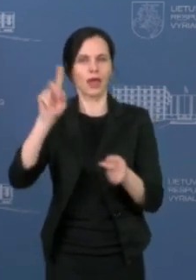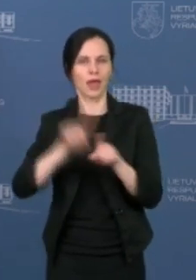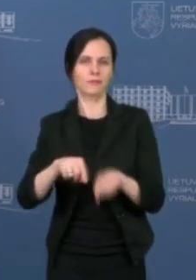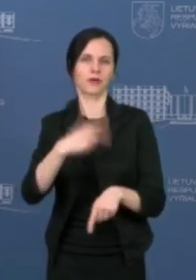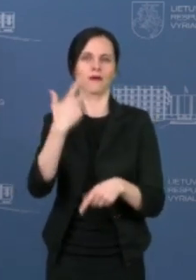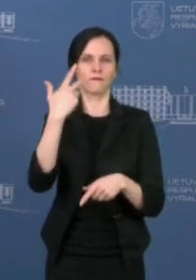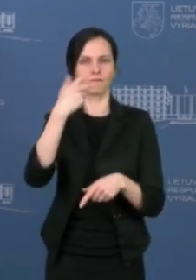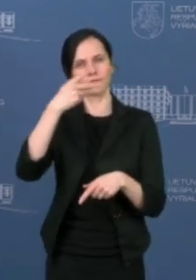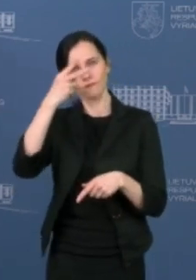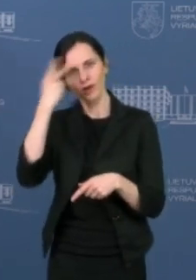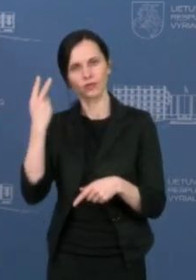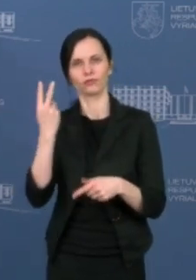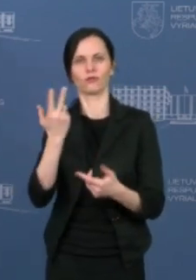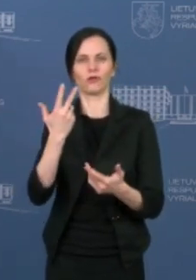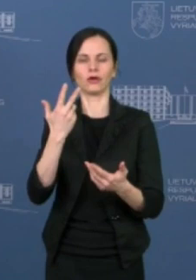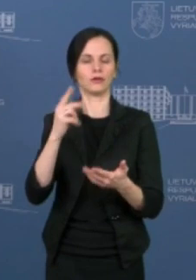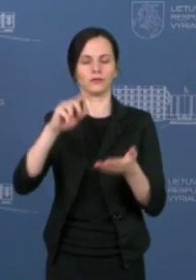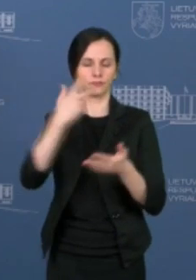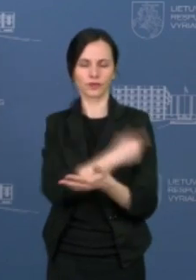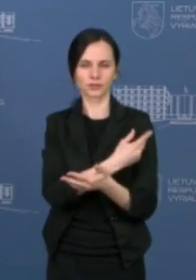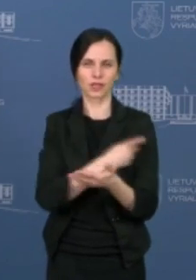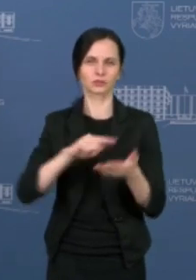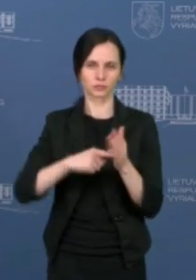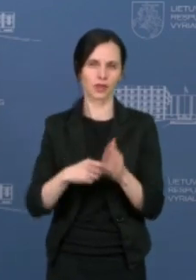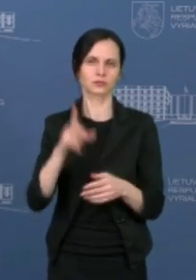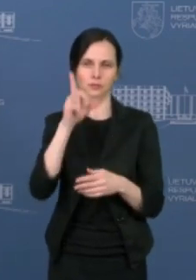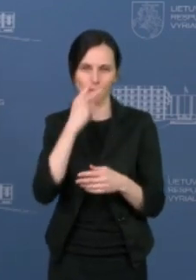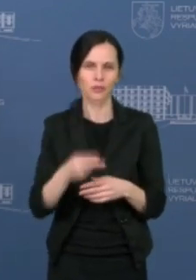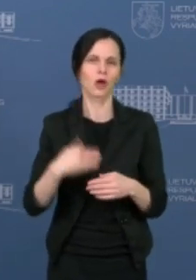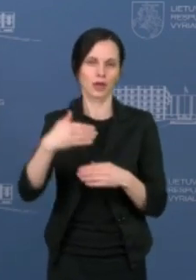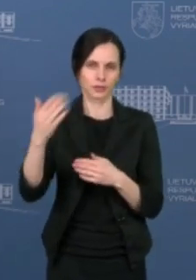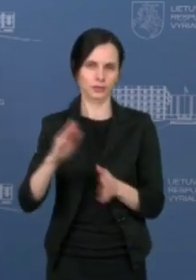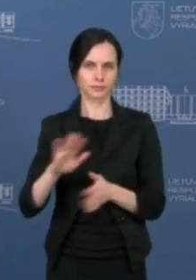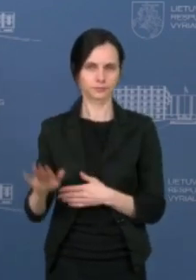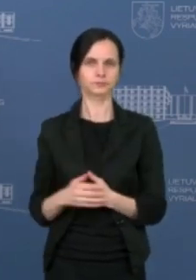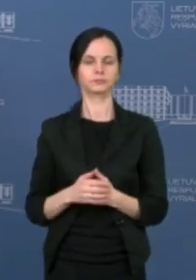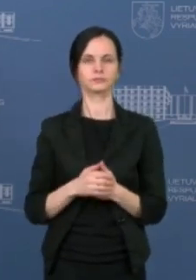bendrą visos ES projektą. Delfi, Dainora Karklytė.